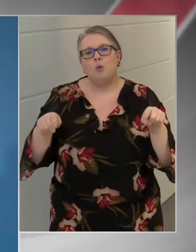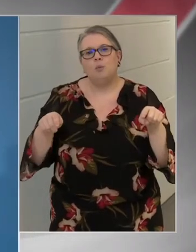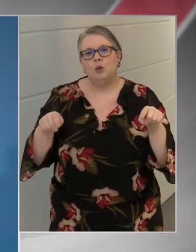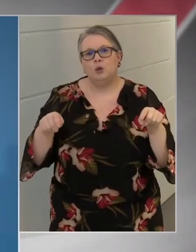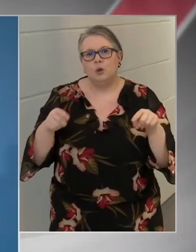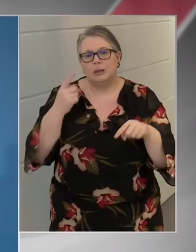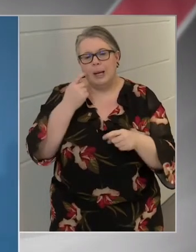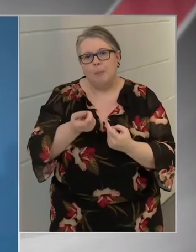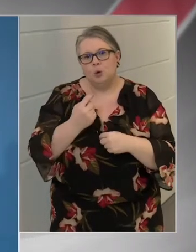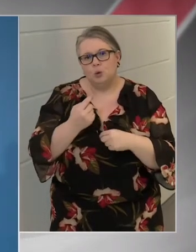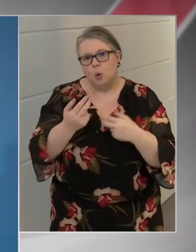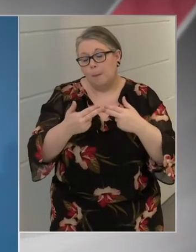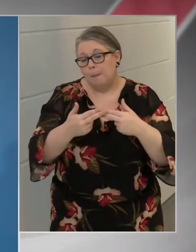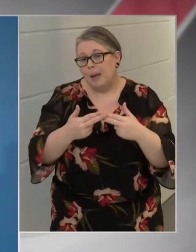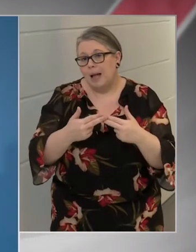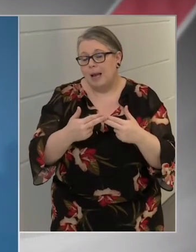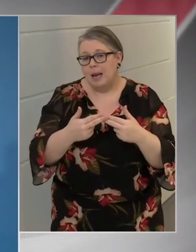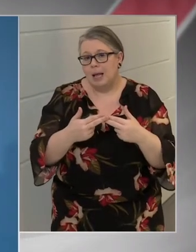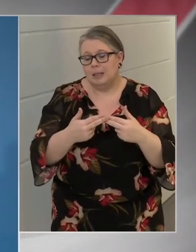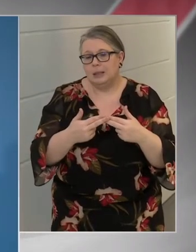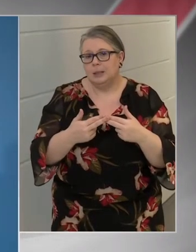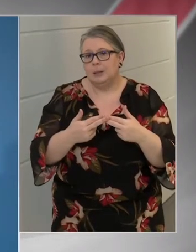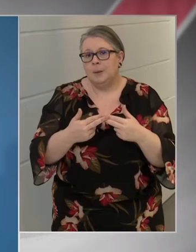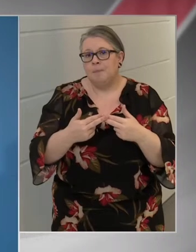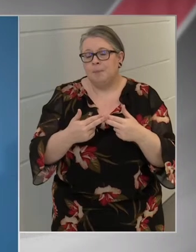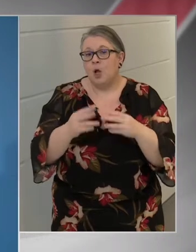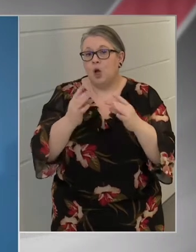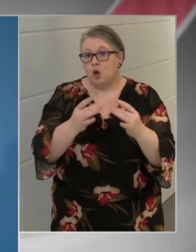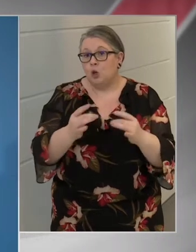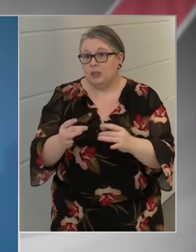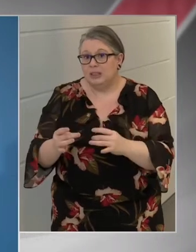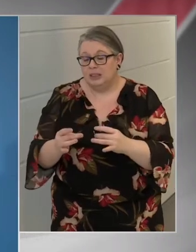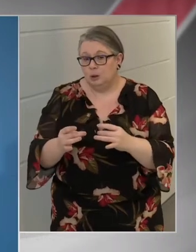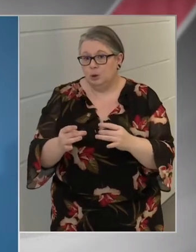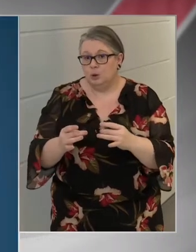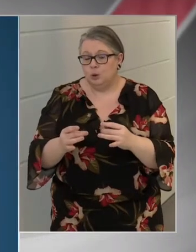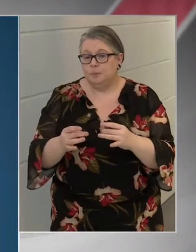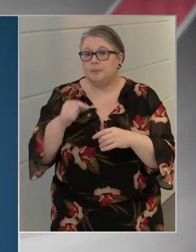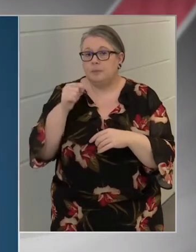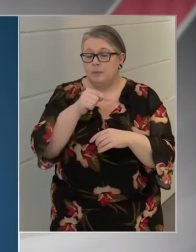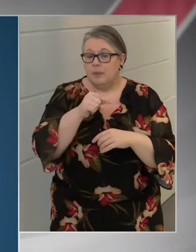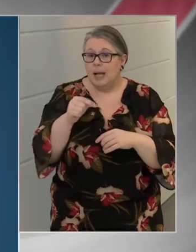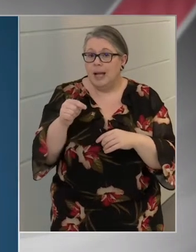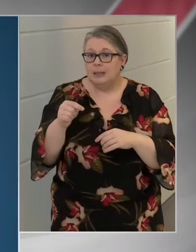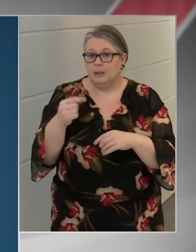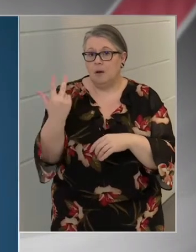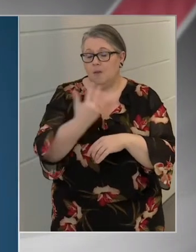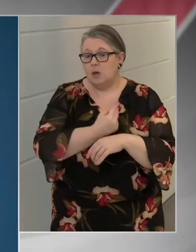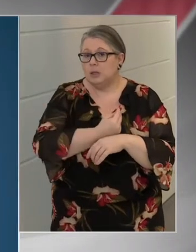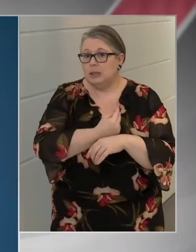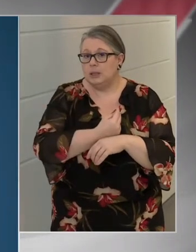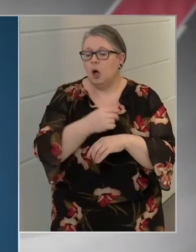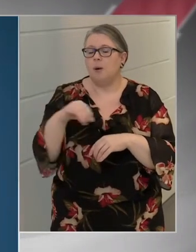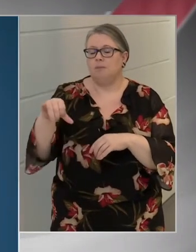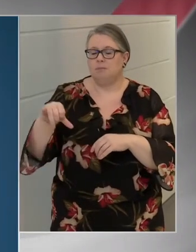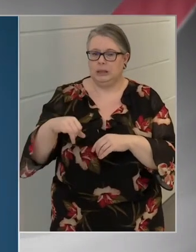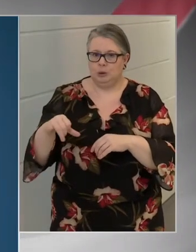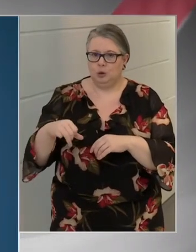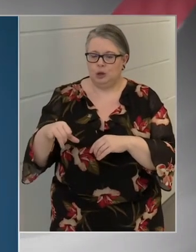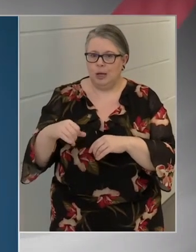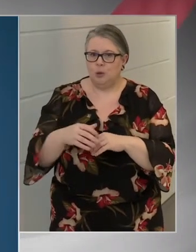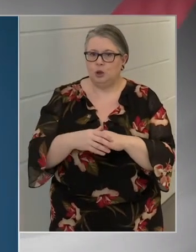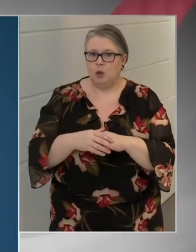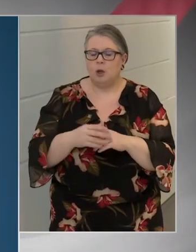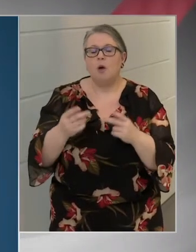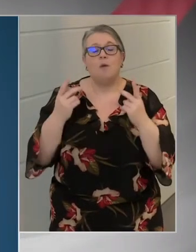paraméterek mentén rögzítjük azt, hogy ez a vakcina biztonságosan